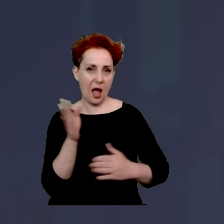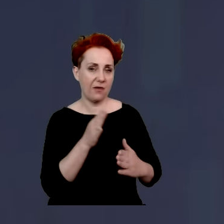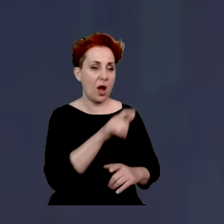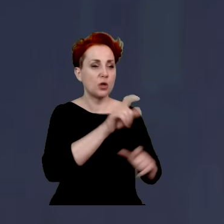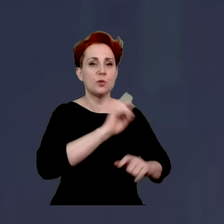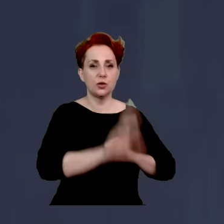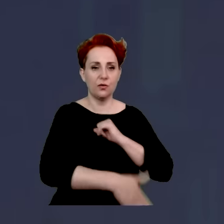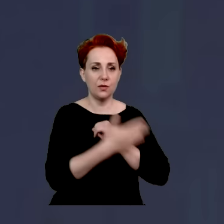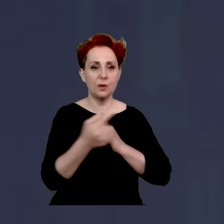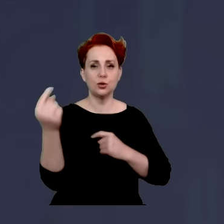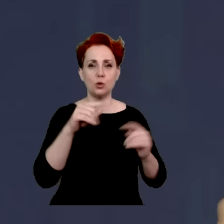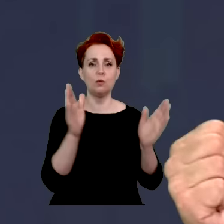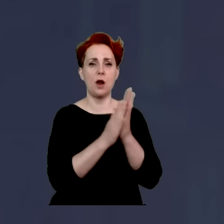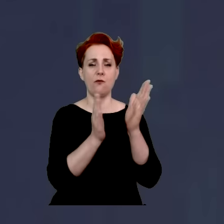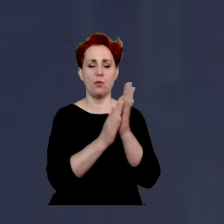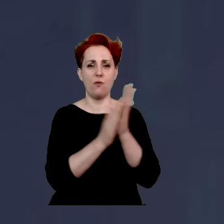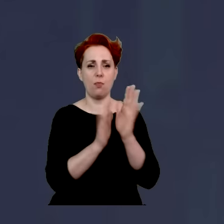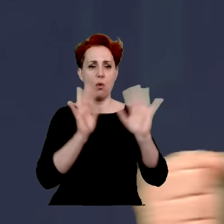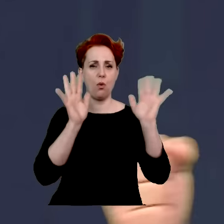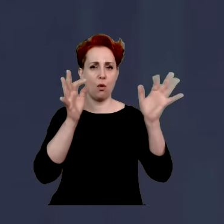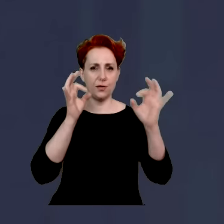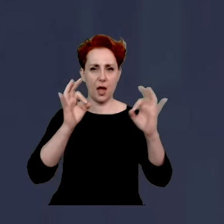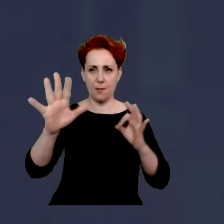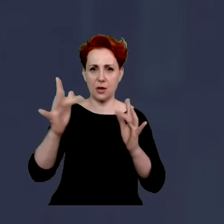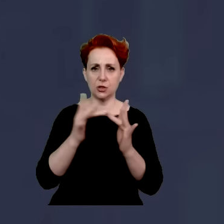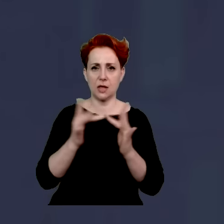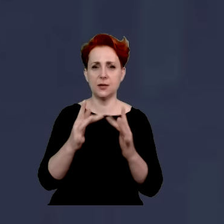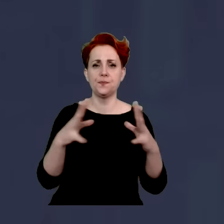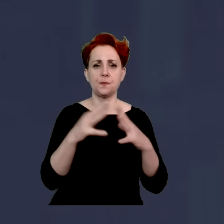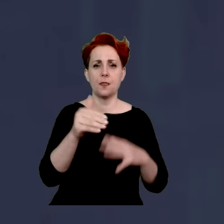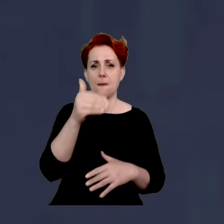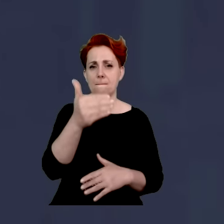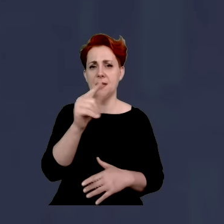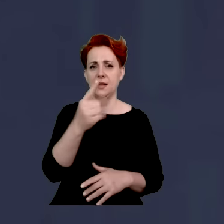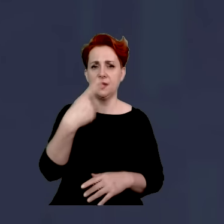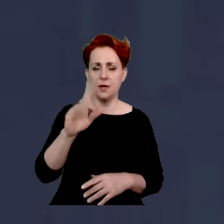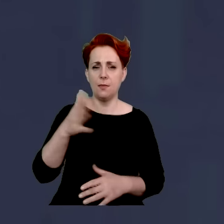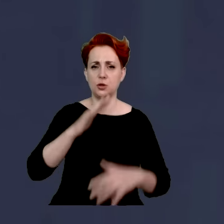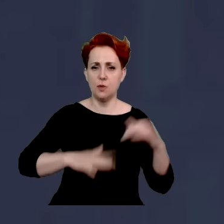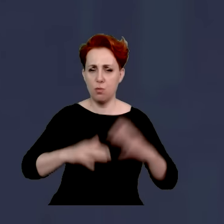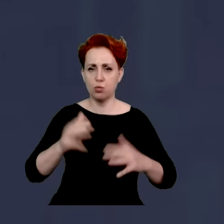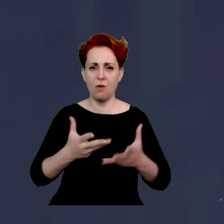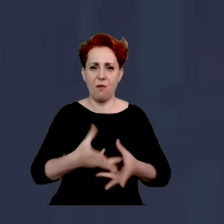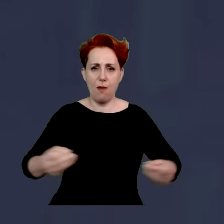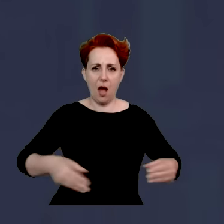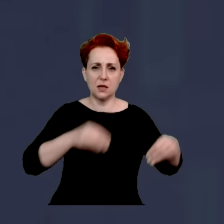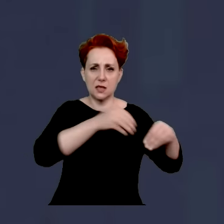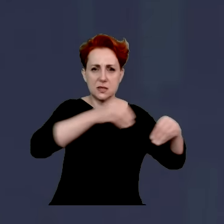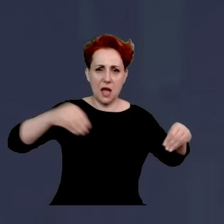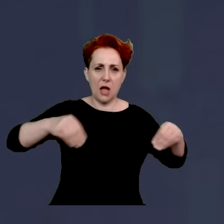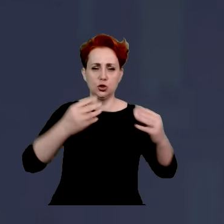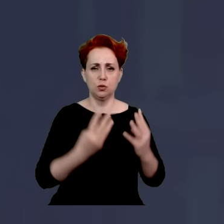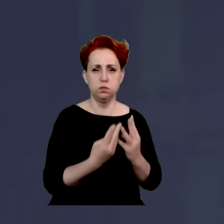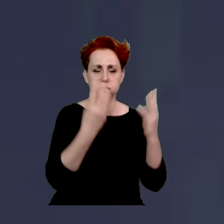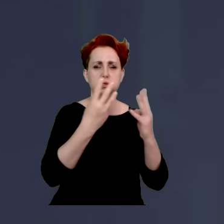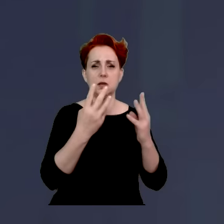przychodzą i biją brawo. Tak, Donaldzie, teraz masz rację, 10 miliardów będziemy budować bagna, sadzić tutaj, prawda, lasy, zasieki, może